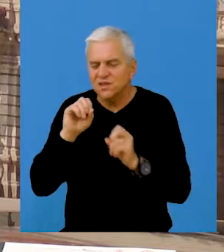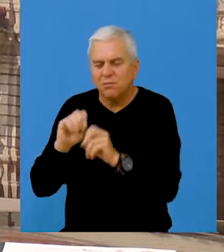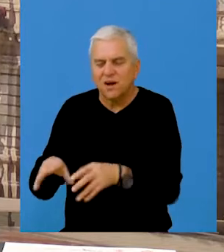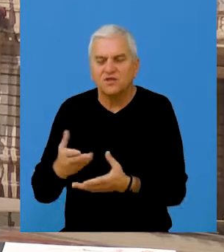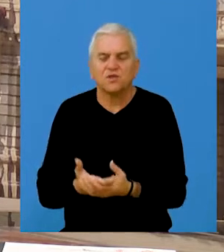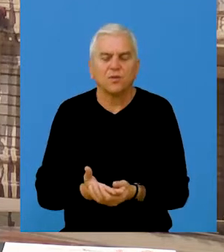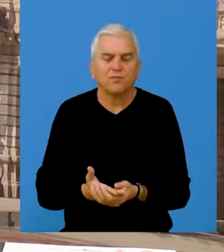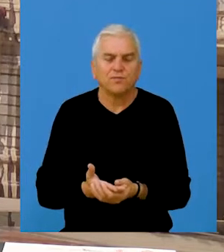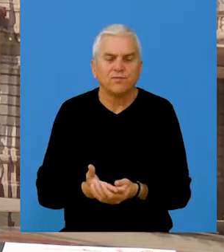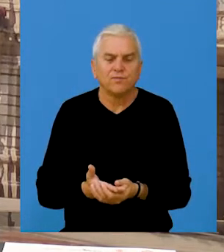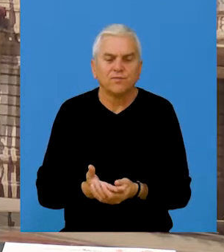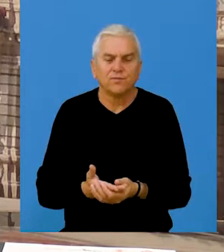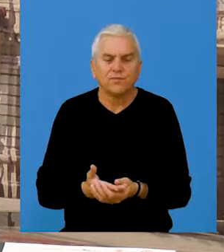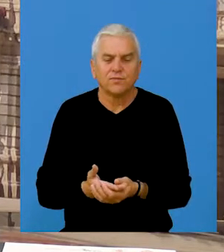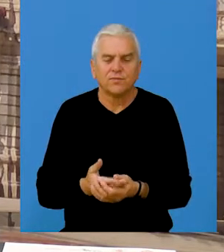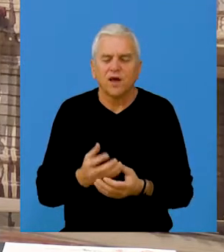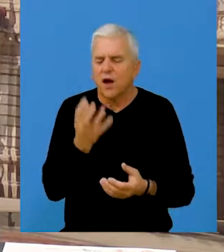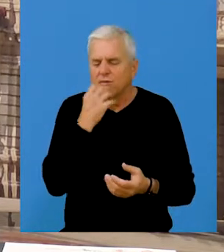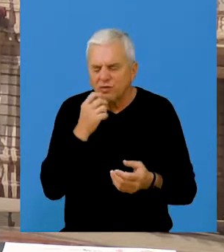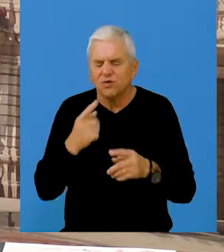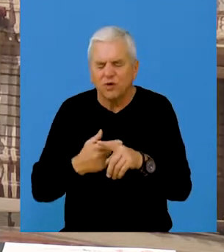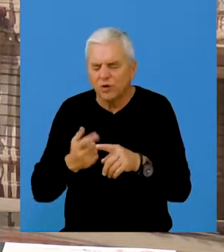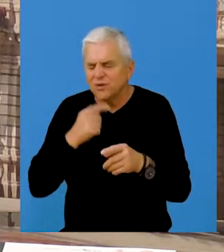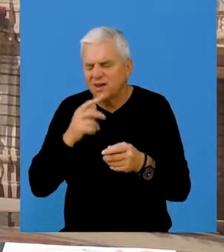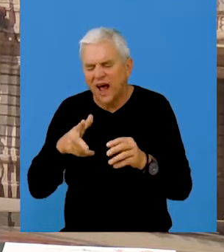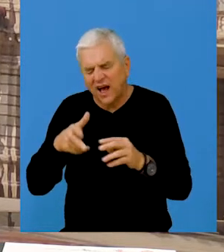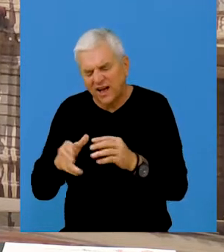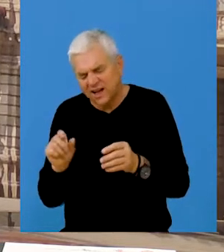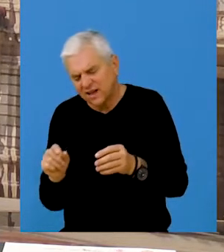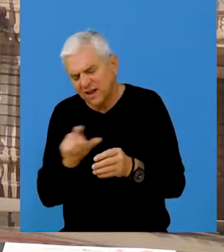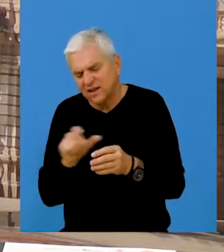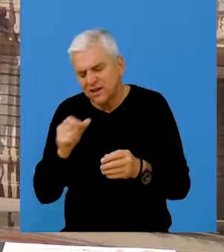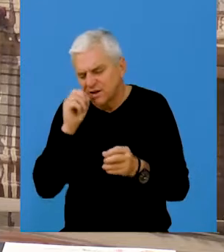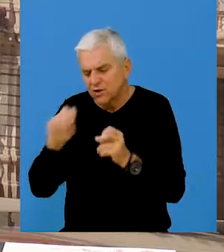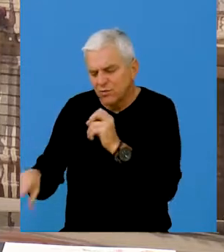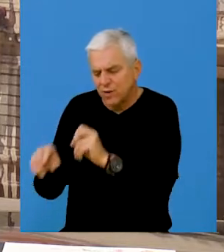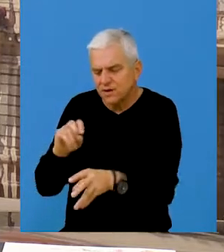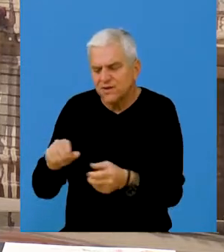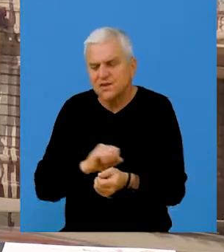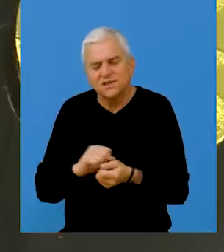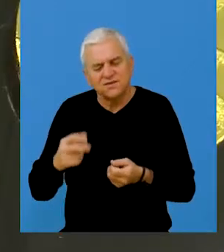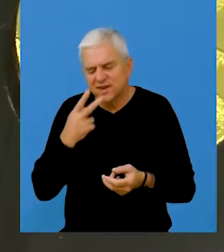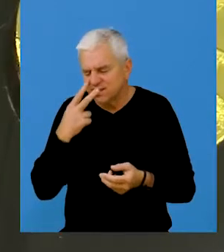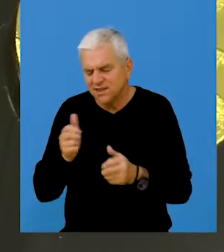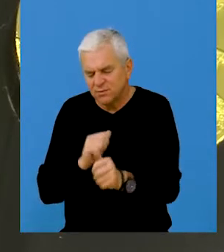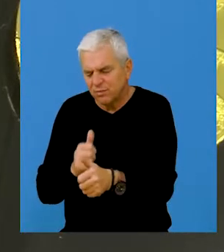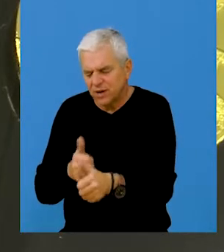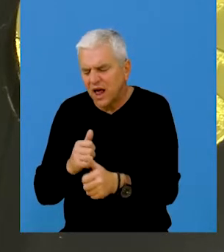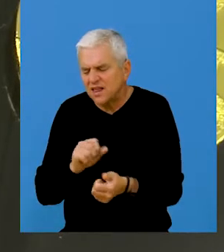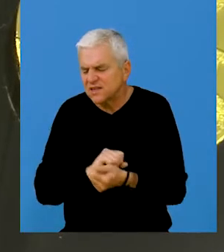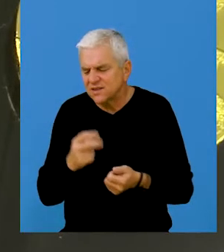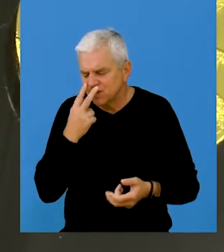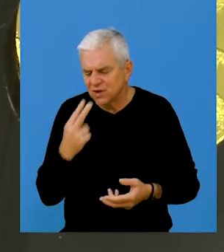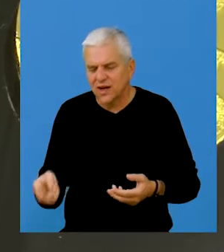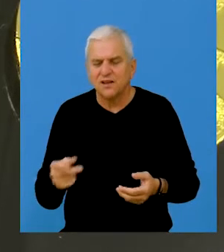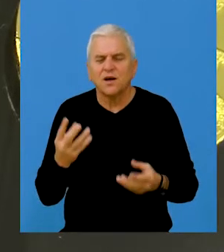mesa, koliko sam bacio od povrća, da li one okrajke ili nebitno. Bukvalno na sve